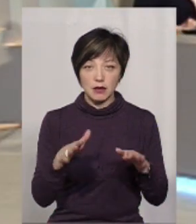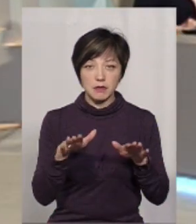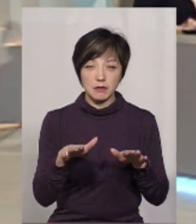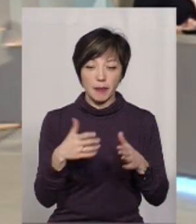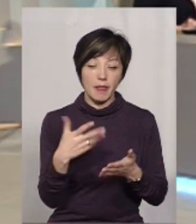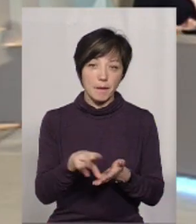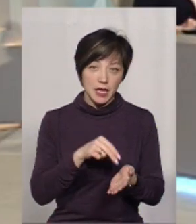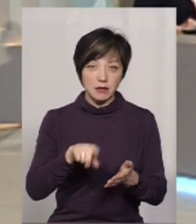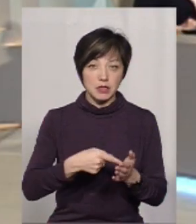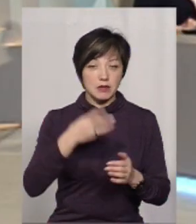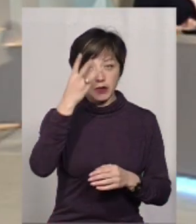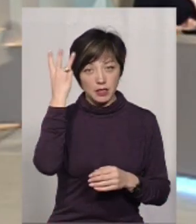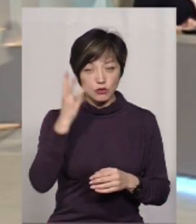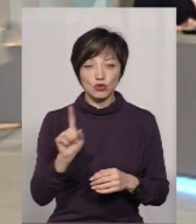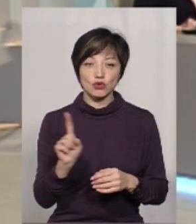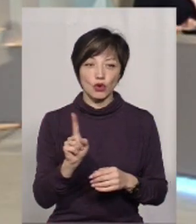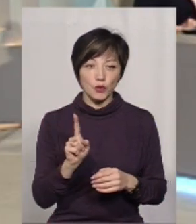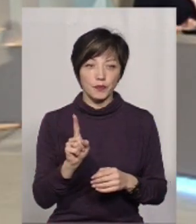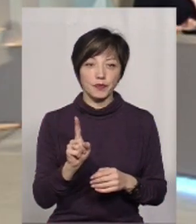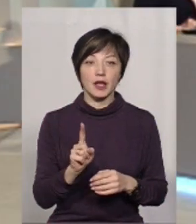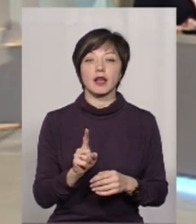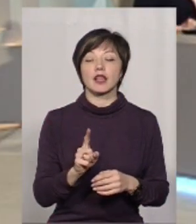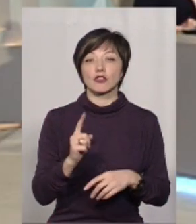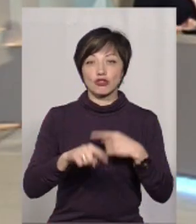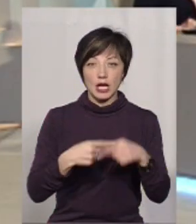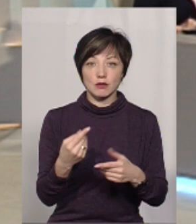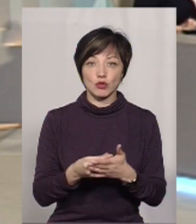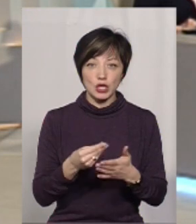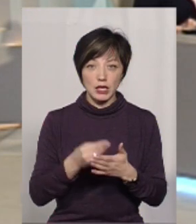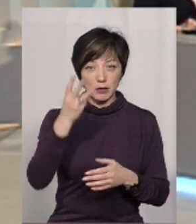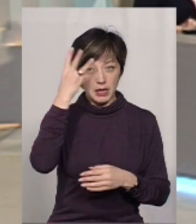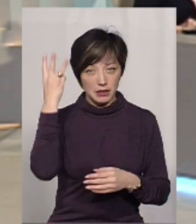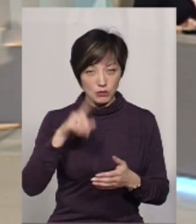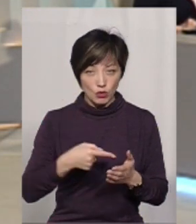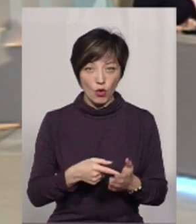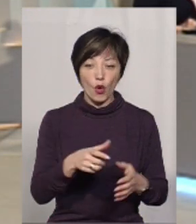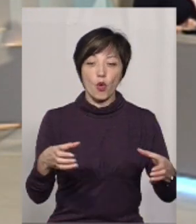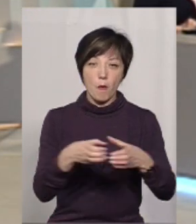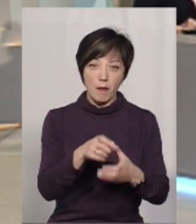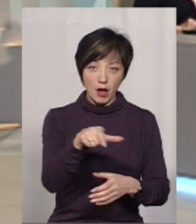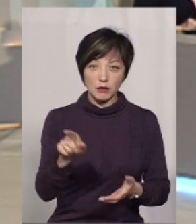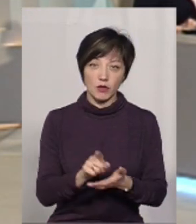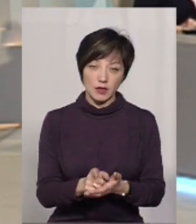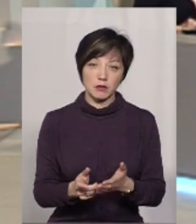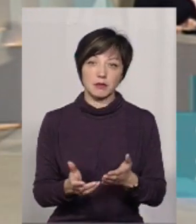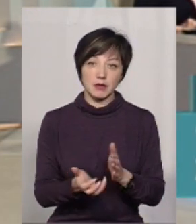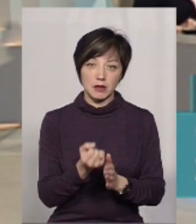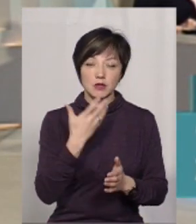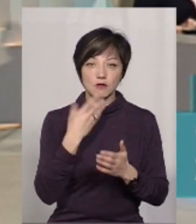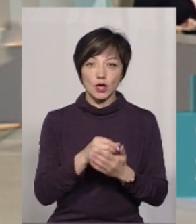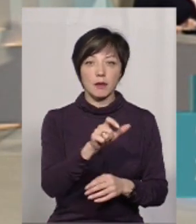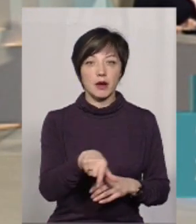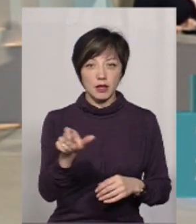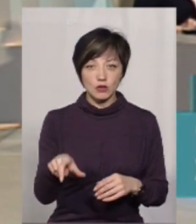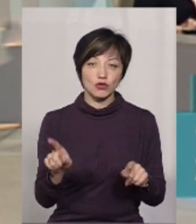на прикладі міста Хмельницького, що через бюджет Хмельницького громада повинна підтримувати своїх